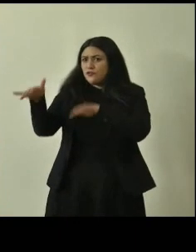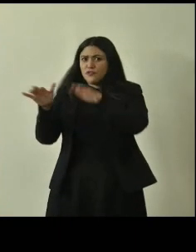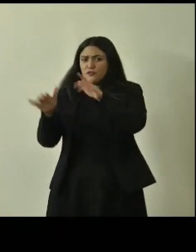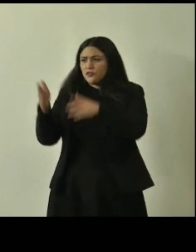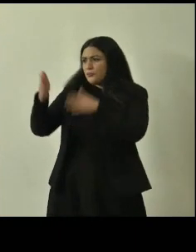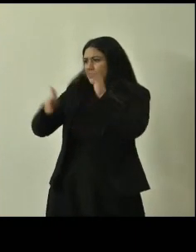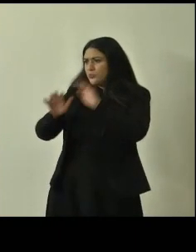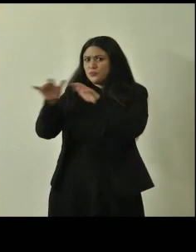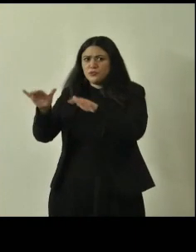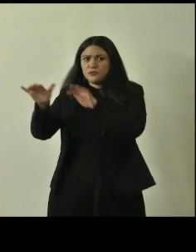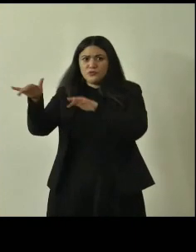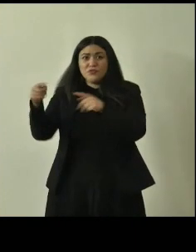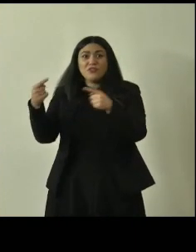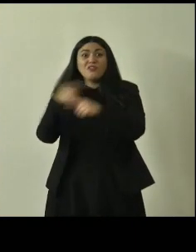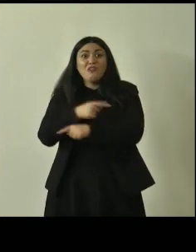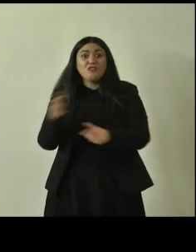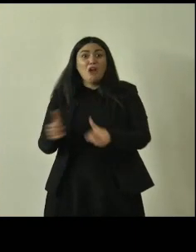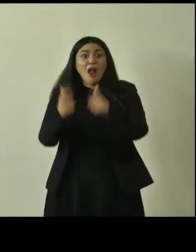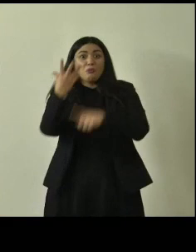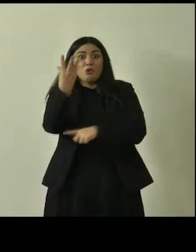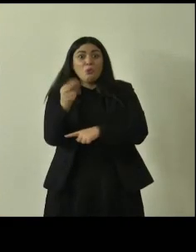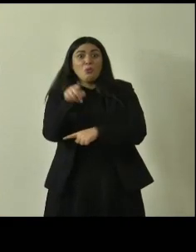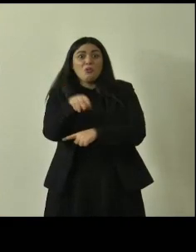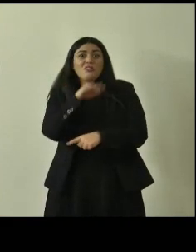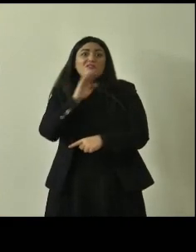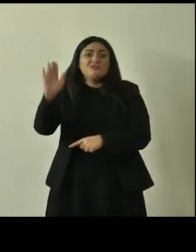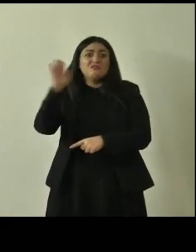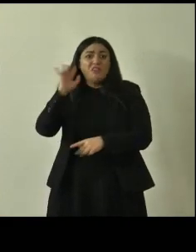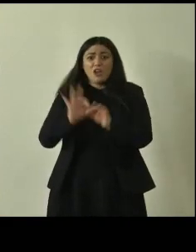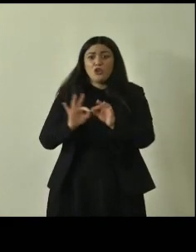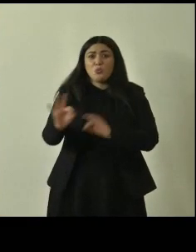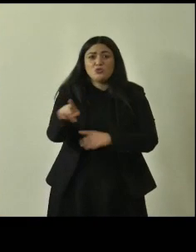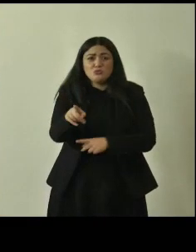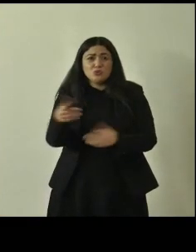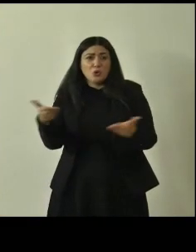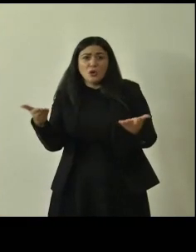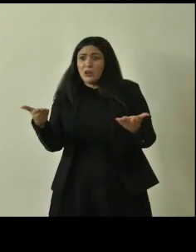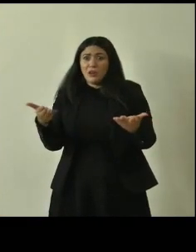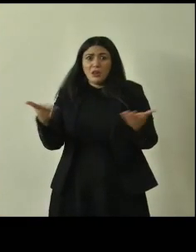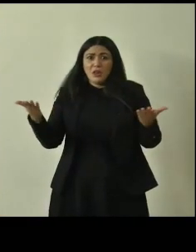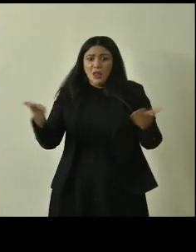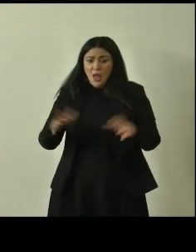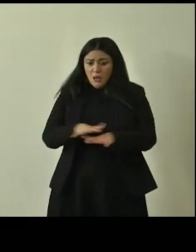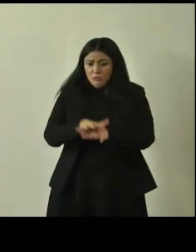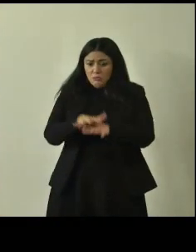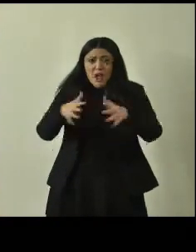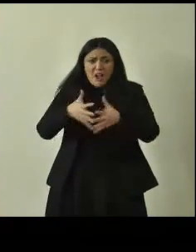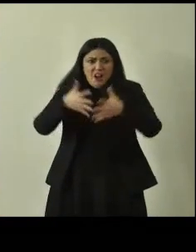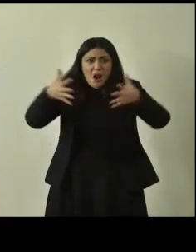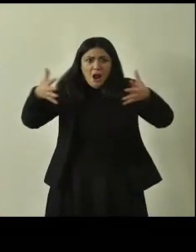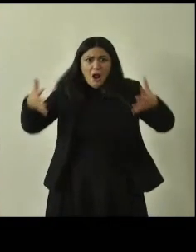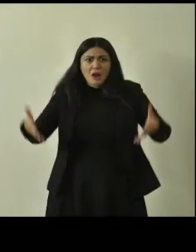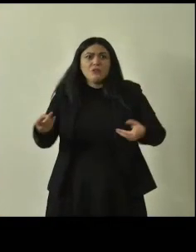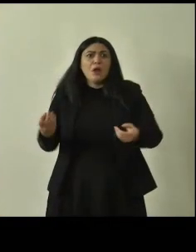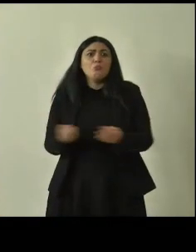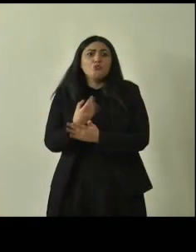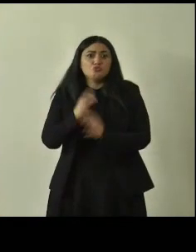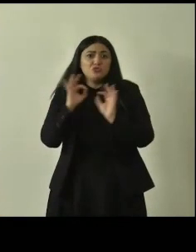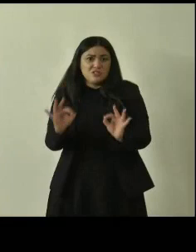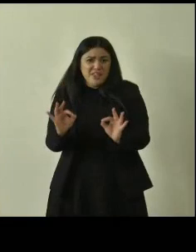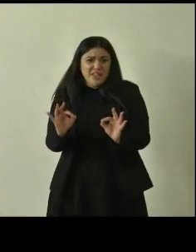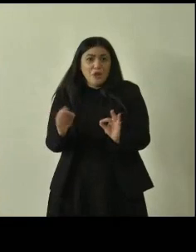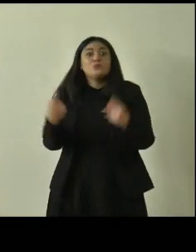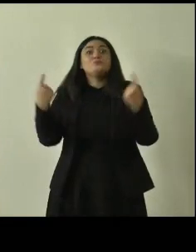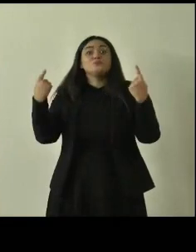che però ha delle dimensioni tali per cui occupa molto spazio non produce nulla ecco questo concetto di